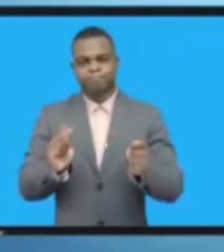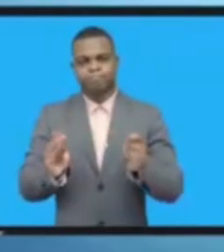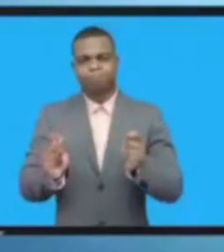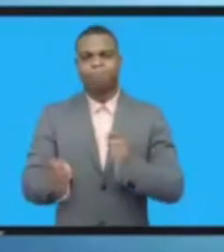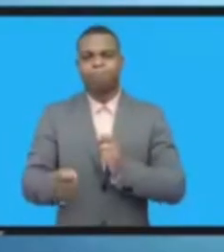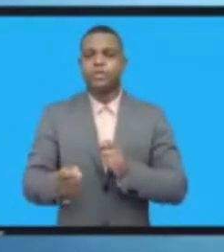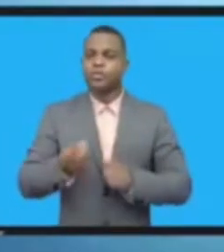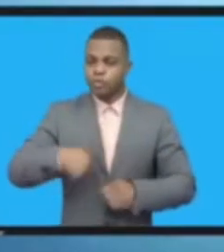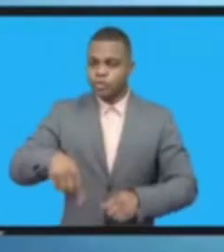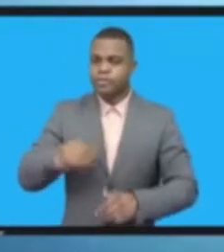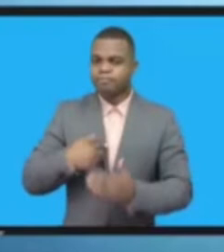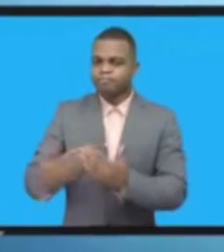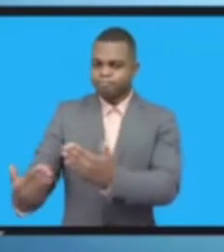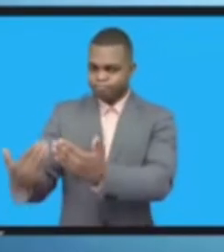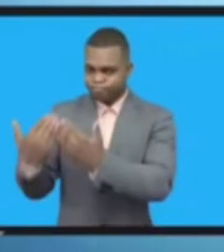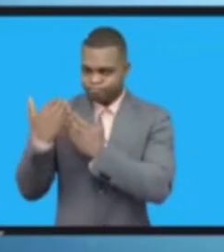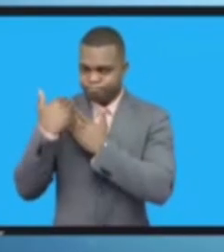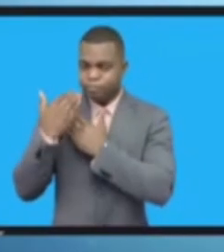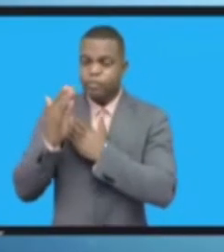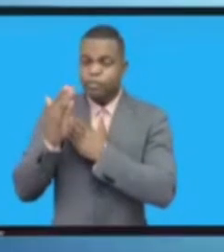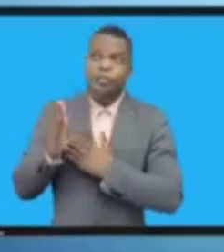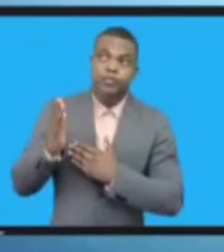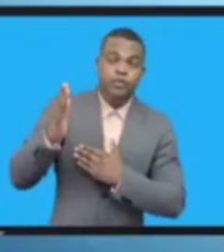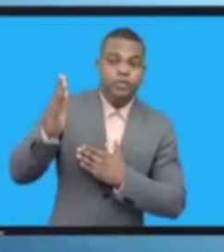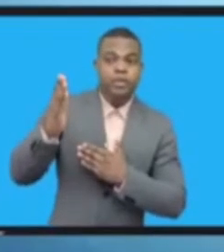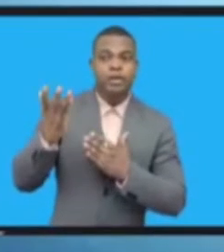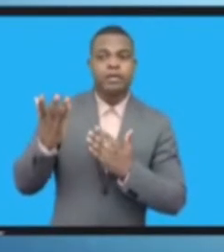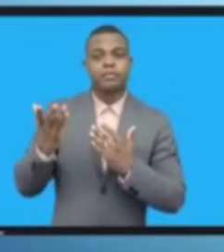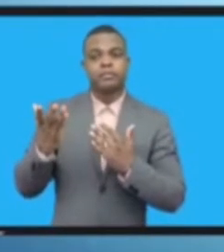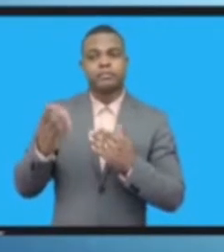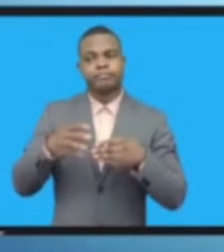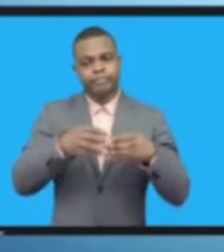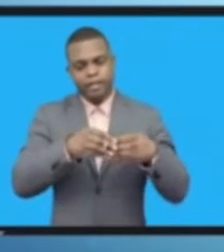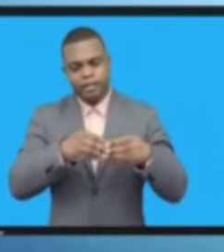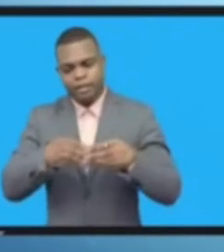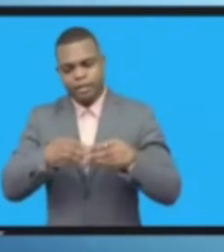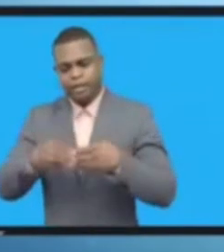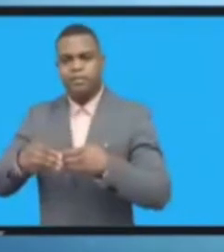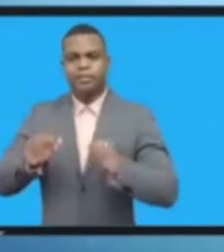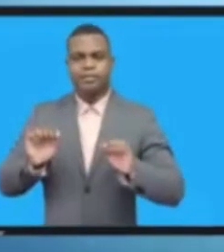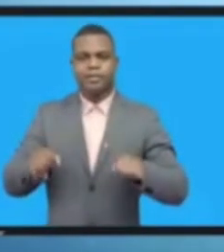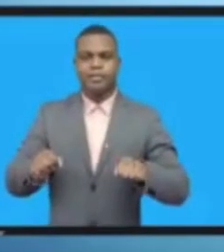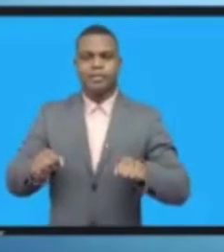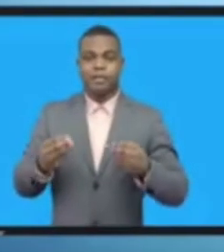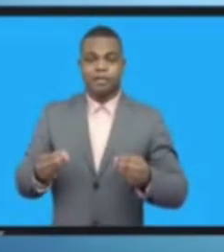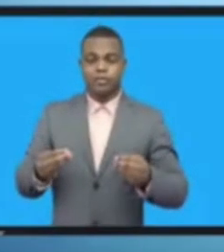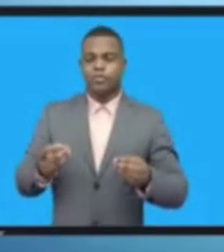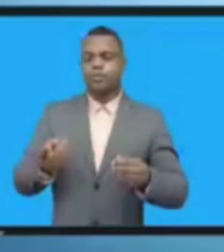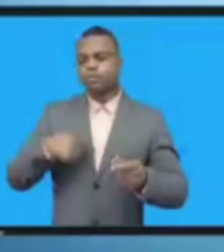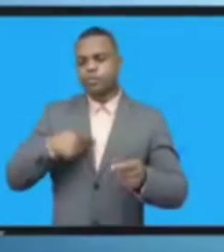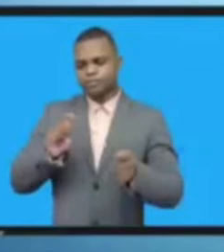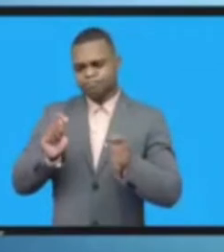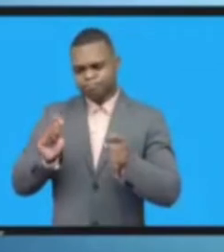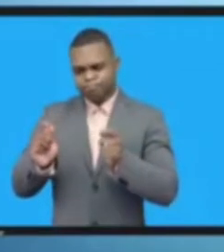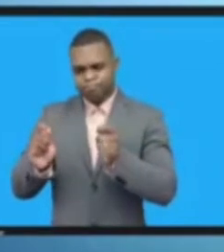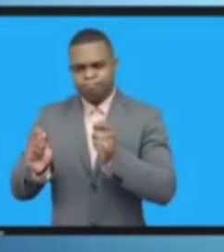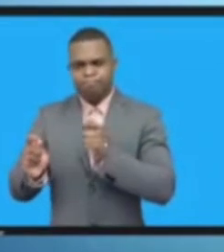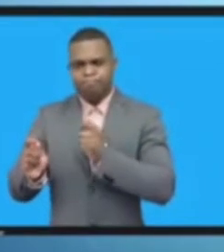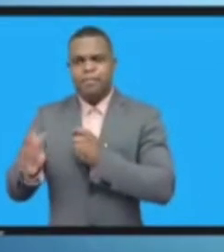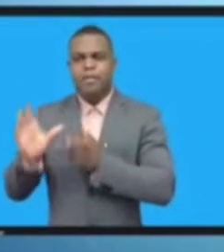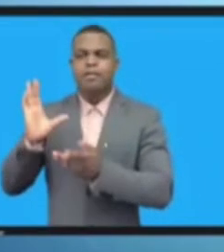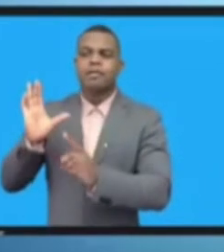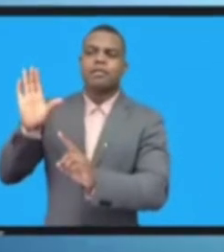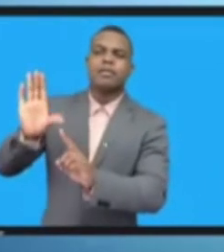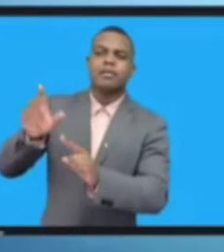كافة المخرجات والنتائج ستكون مفيدة للجميع ولن تؤدي إلى أي تدمير هؤلاء الذين استطاعوا أن